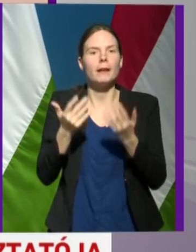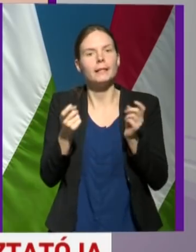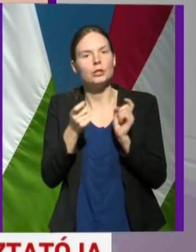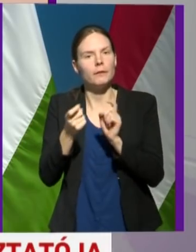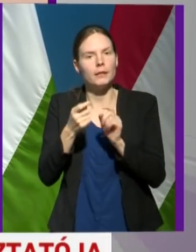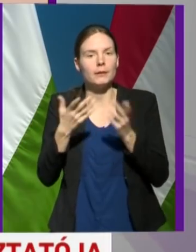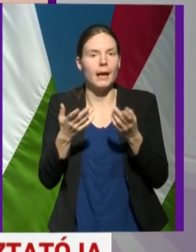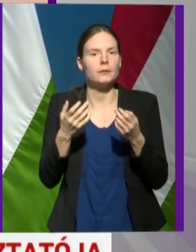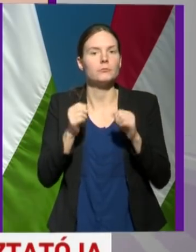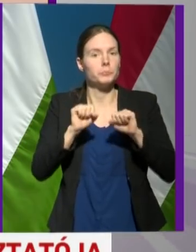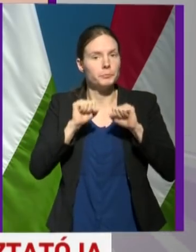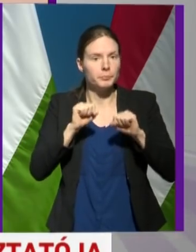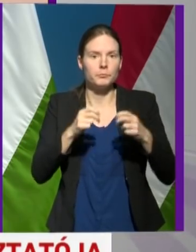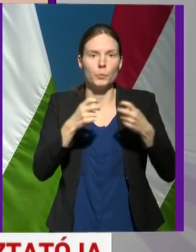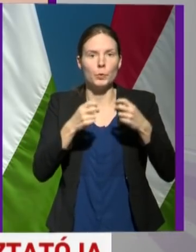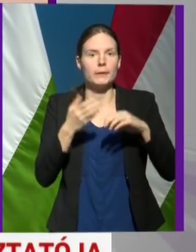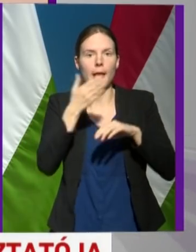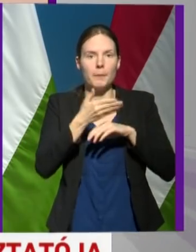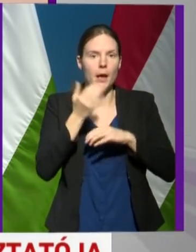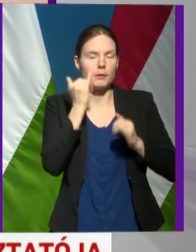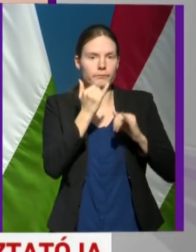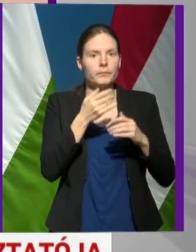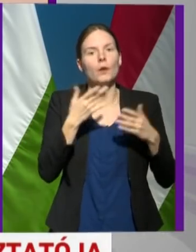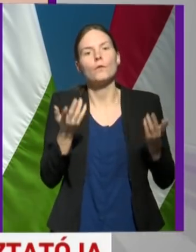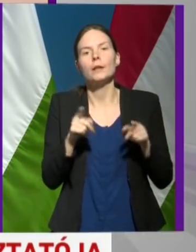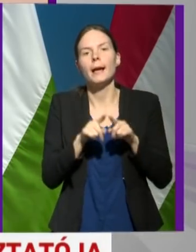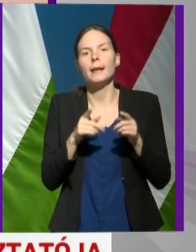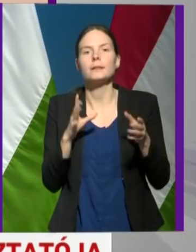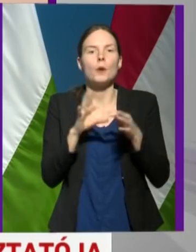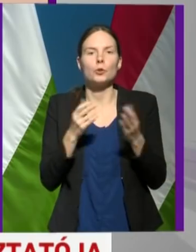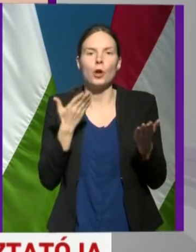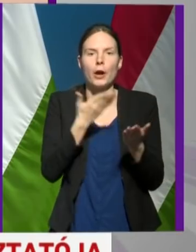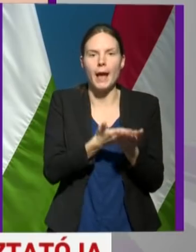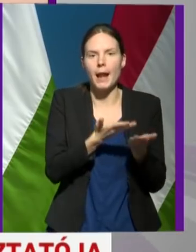Brüsszelben megfordulniuk. Van-e erre vonatkozóan ajánlása az operatív törzsnek? Köszönöm.